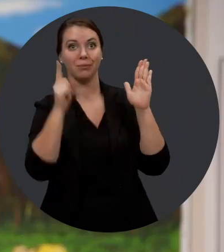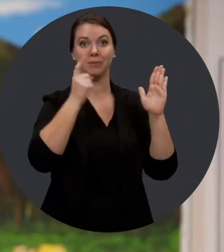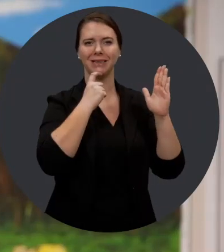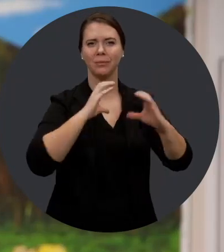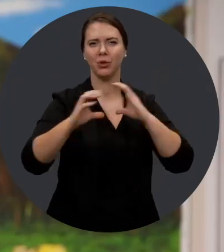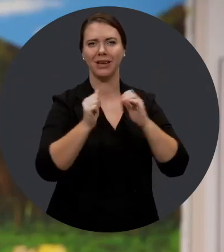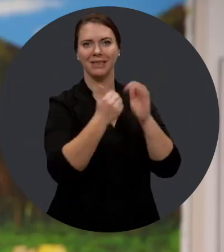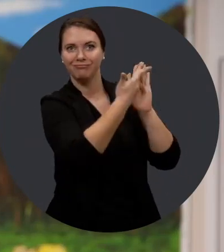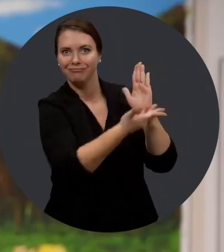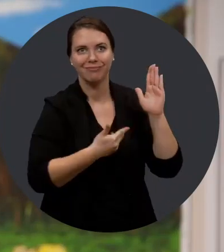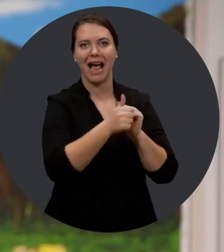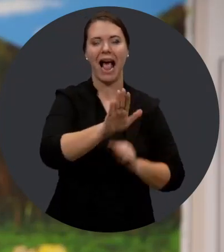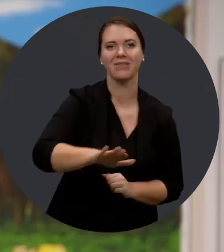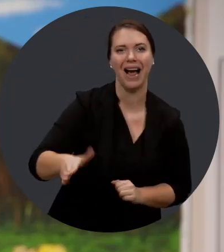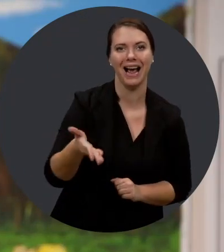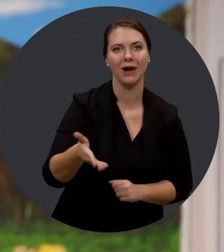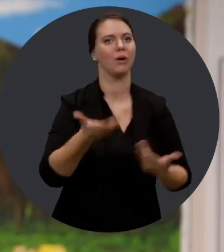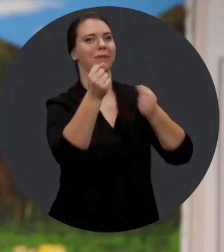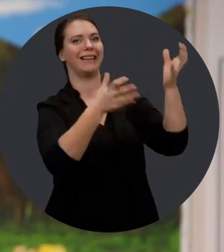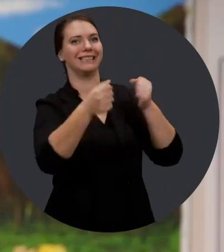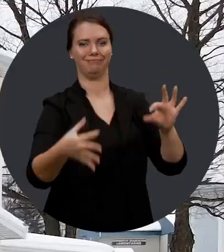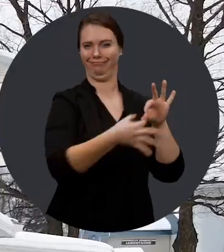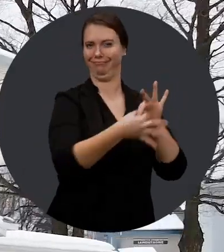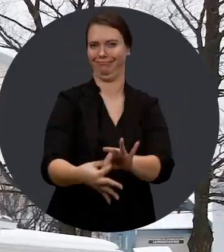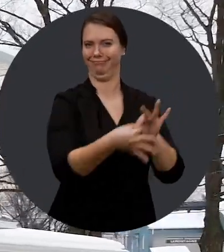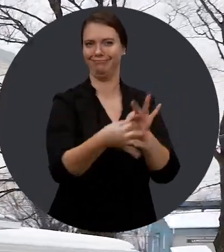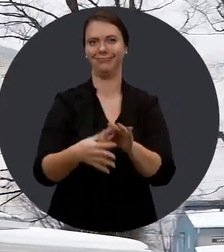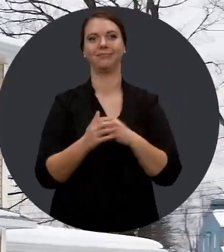faciliter la communication entre les enfants et les animatrices.